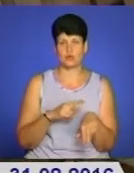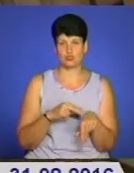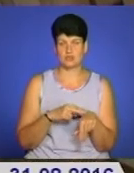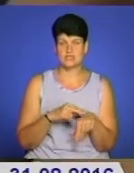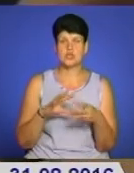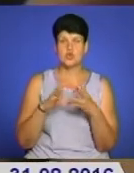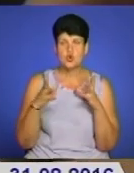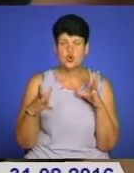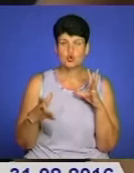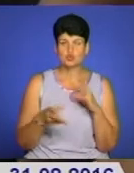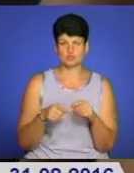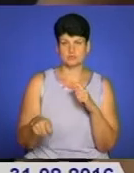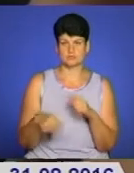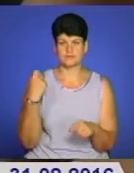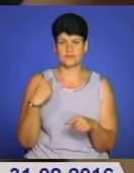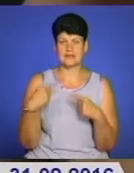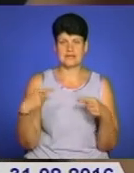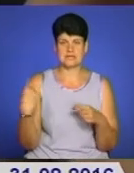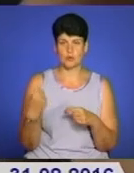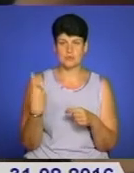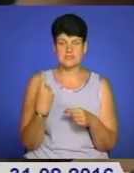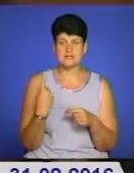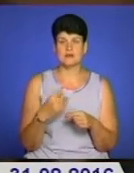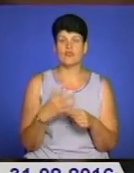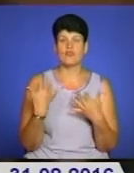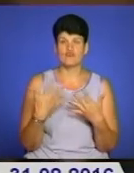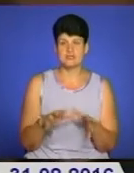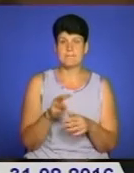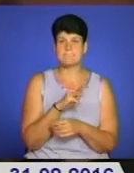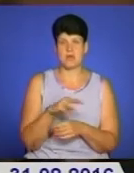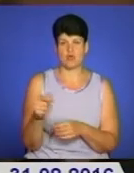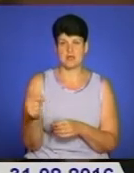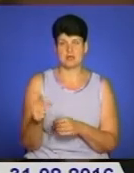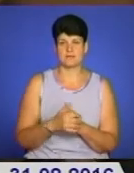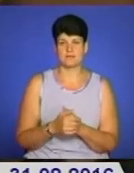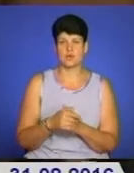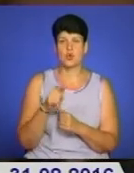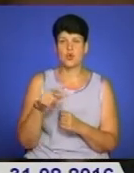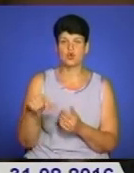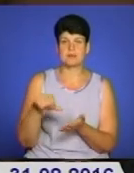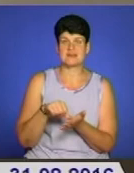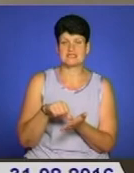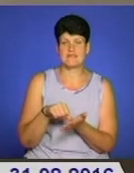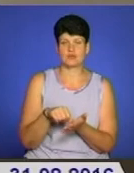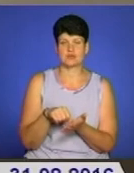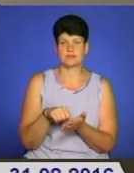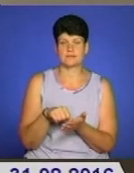Сума збитків, завдана лиходійми жителям різних областей, вже обчислюється мільйоном гривень. Люди, представляючись